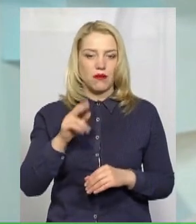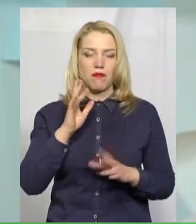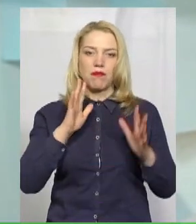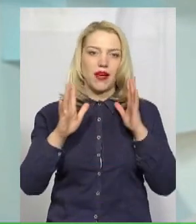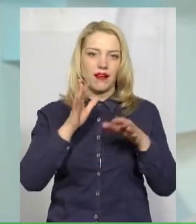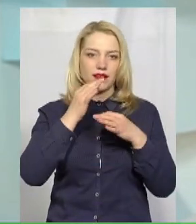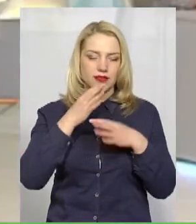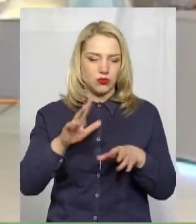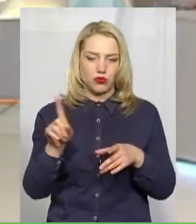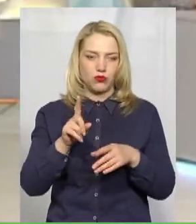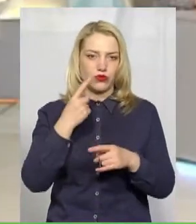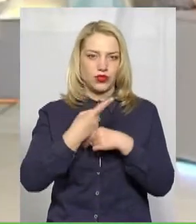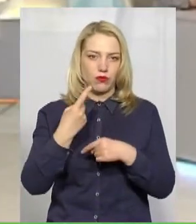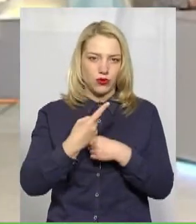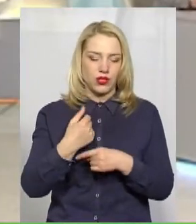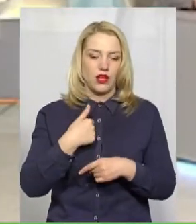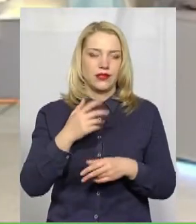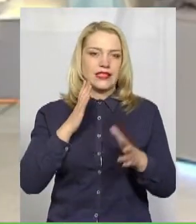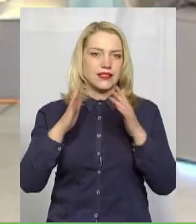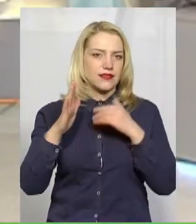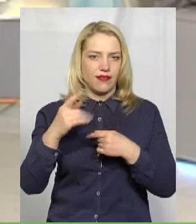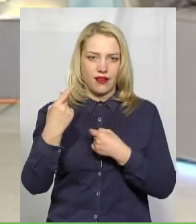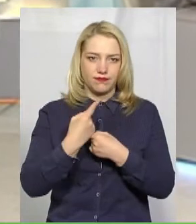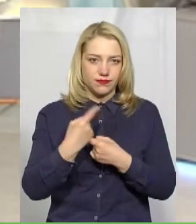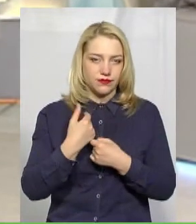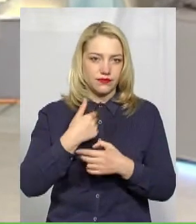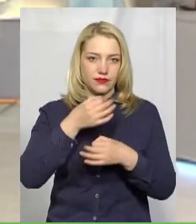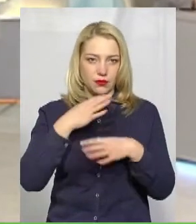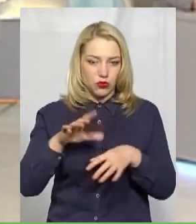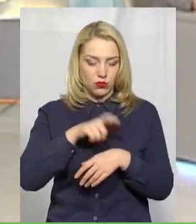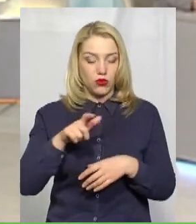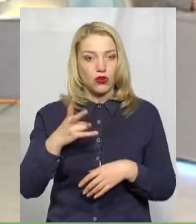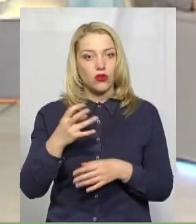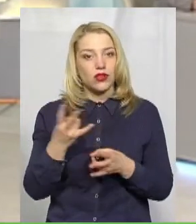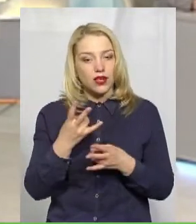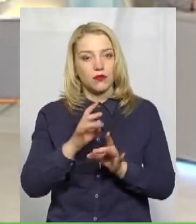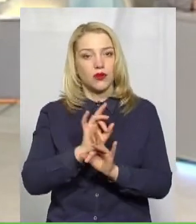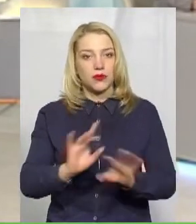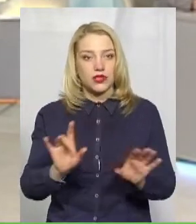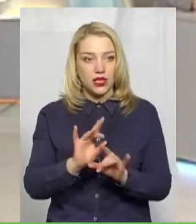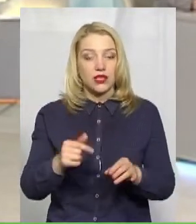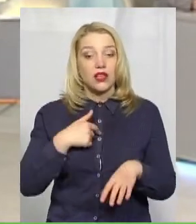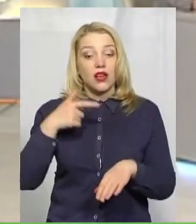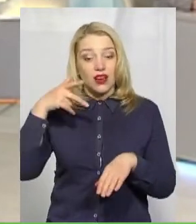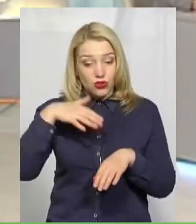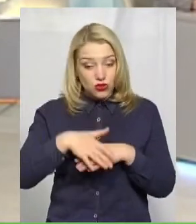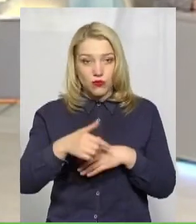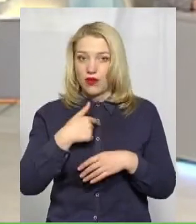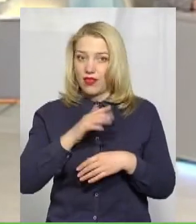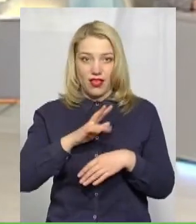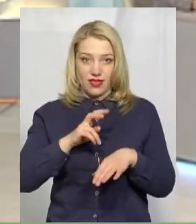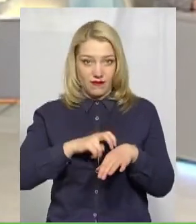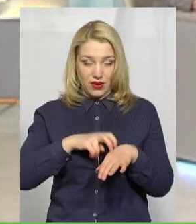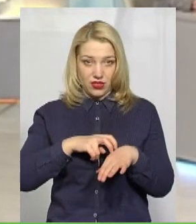скверів, зон відпочинку. Але хочеться в першу чергу зрозуміти і донести те, що я розумію, що я не лікар, але всі